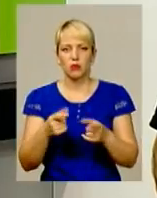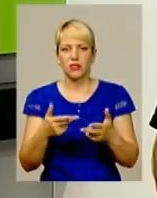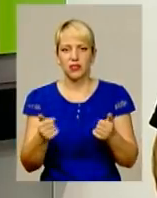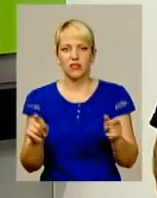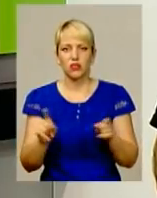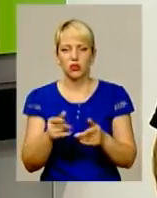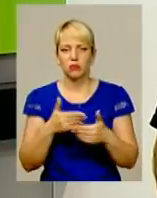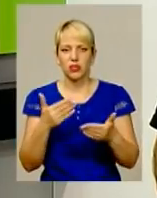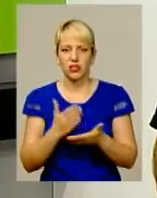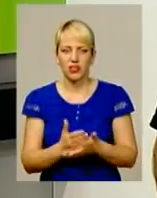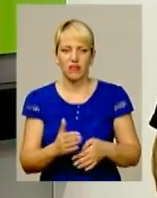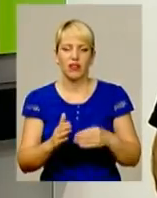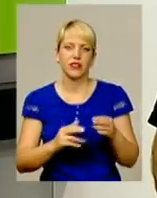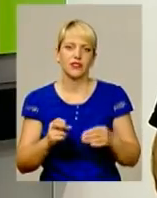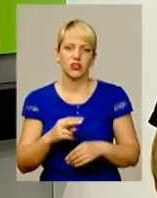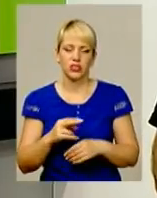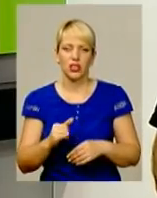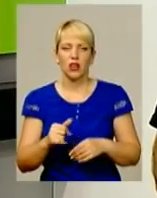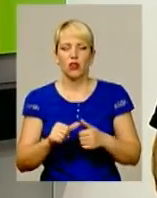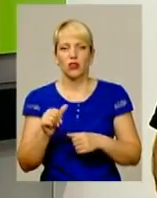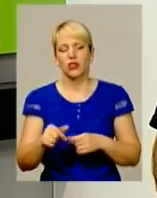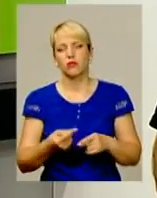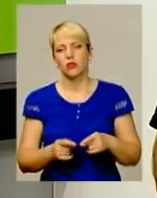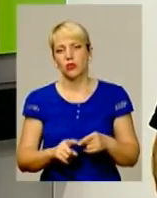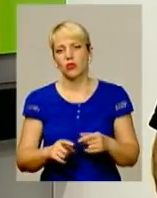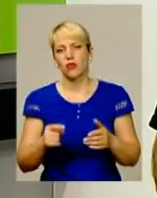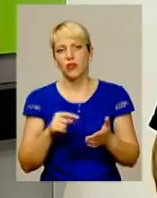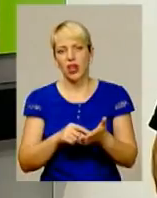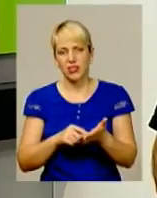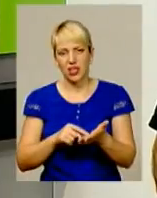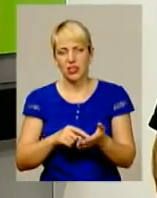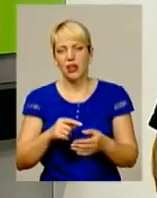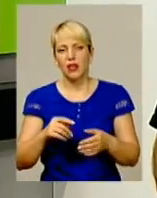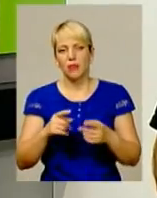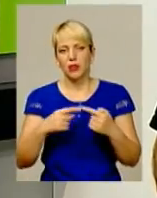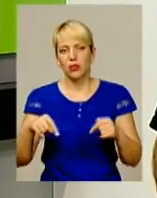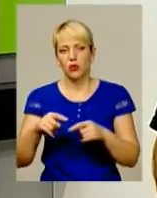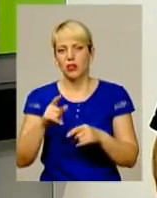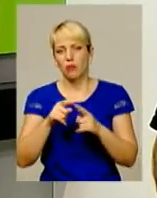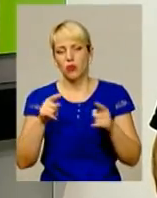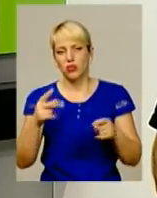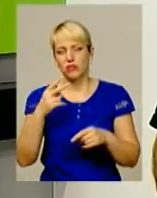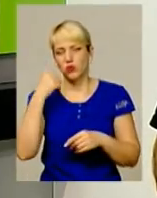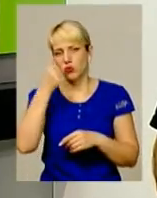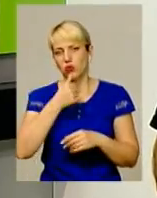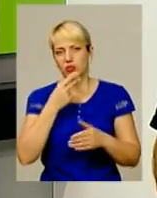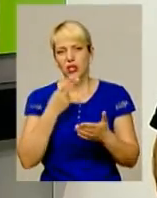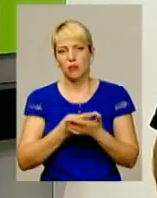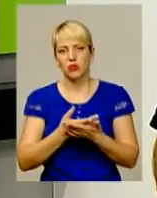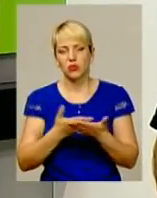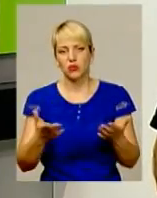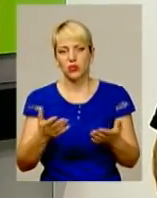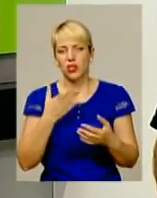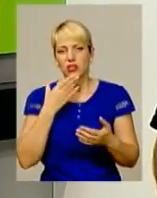вони дійсно є фахівці. Крім того, вказані підрозділи вже на протидії двох років демонструють